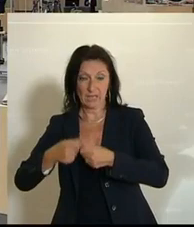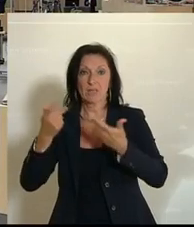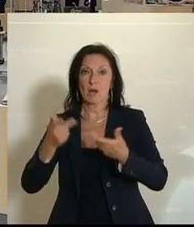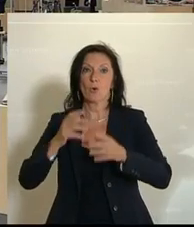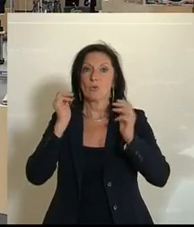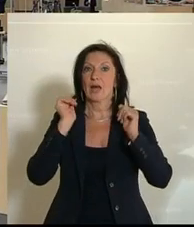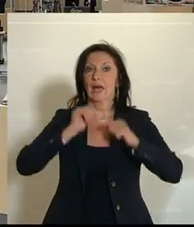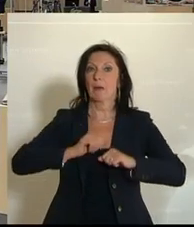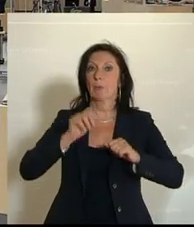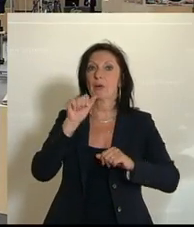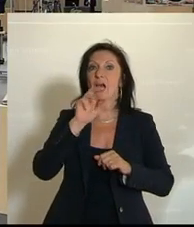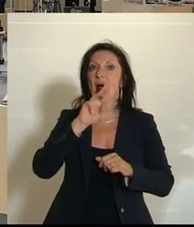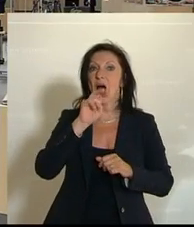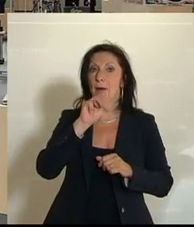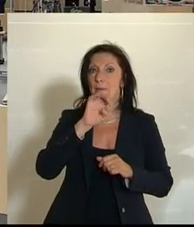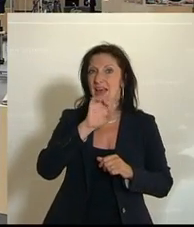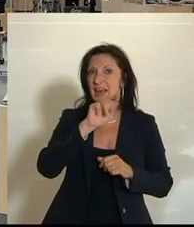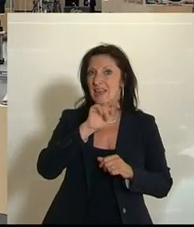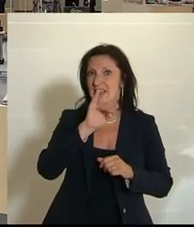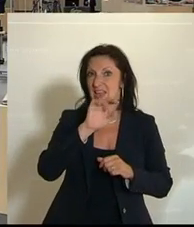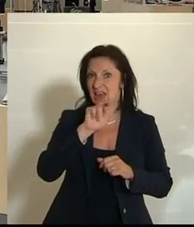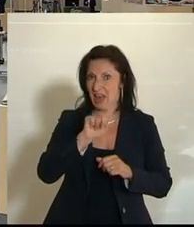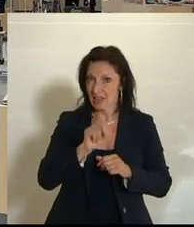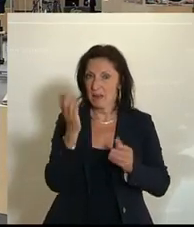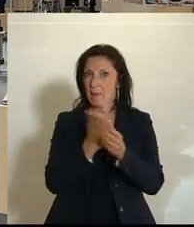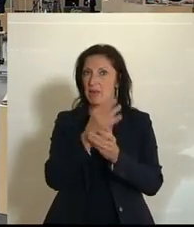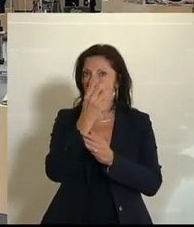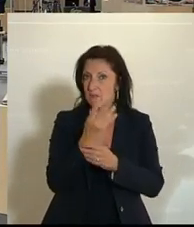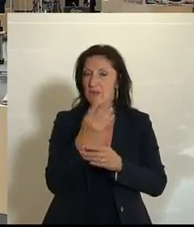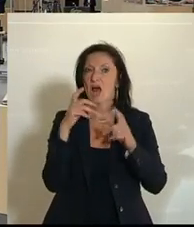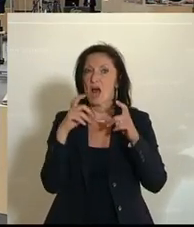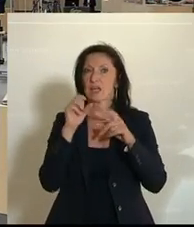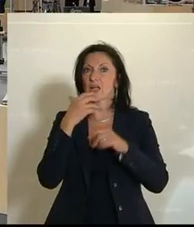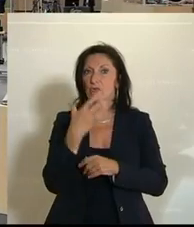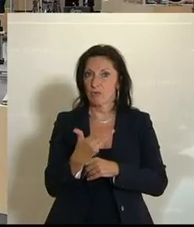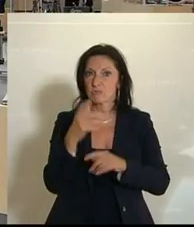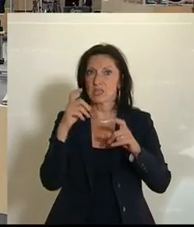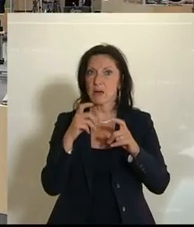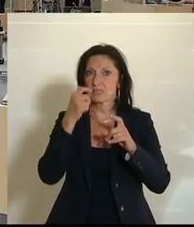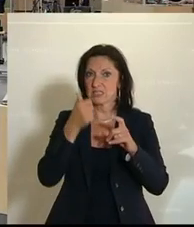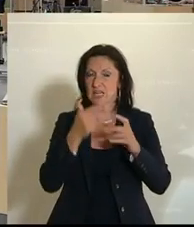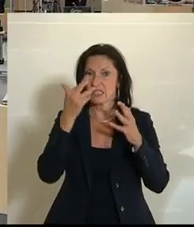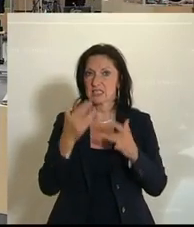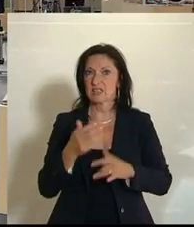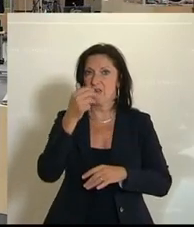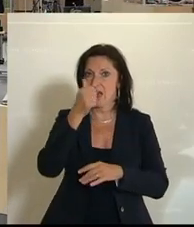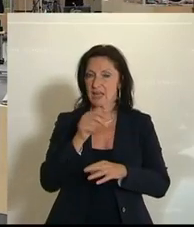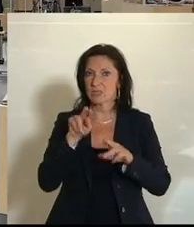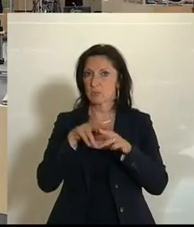abgehandelt und debattiert wurden, jetzt in einem abgestimmt. gelangen gemäß Artikel 50 Absatz 1 Ziffer 1